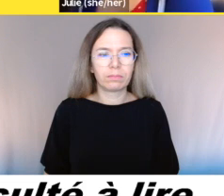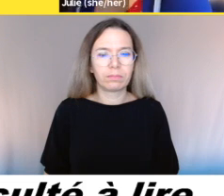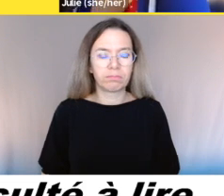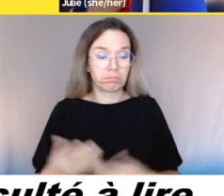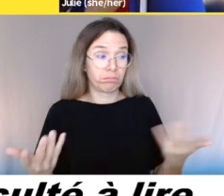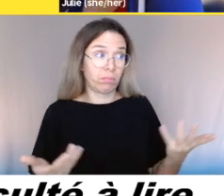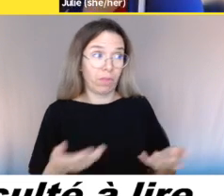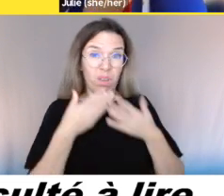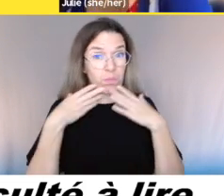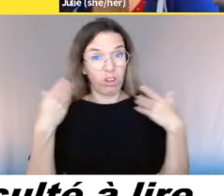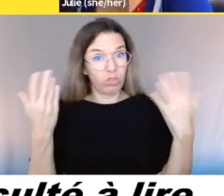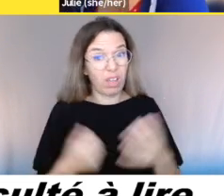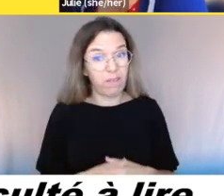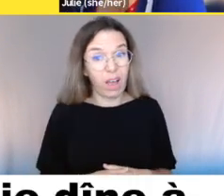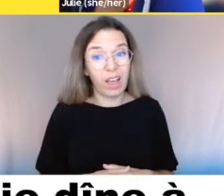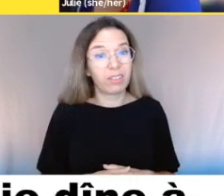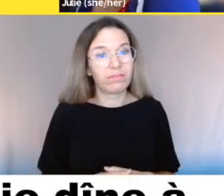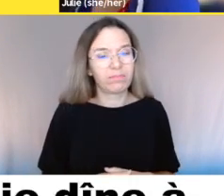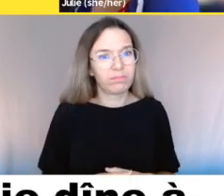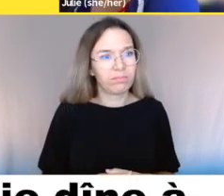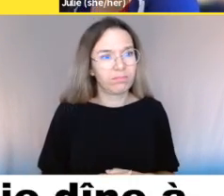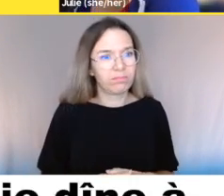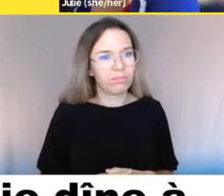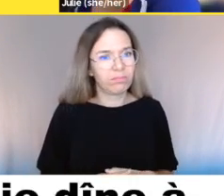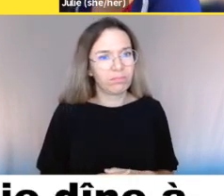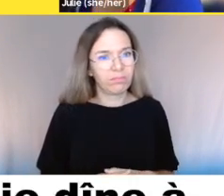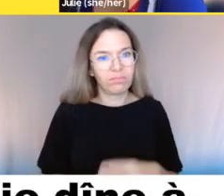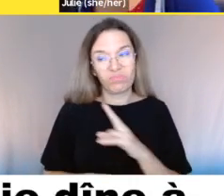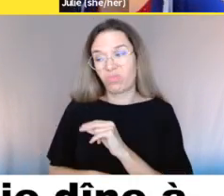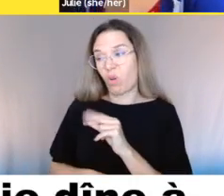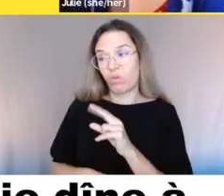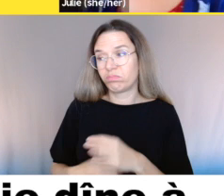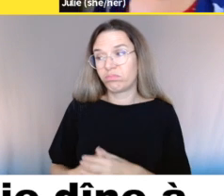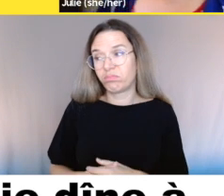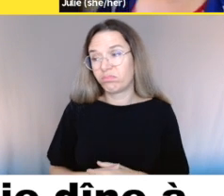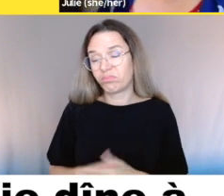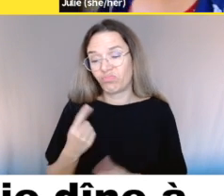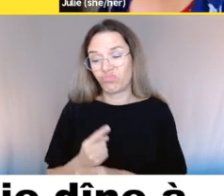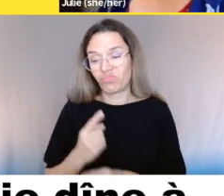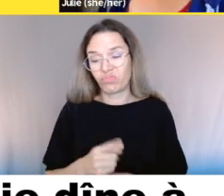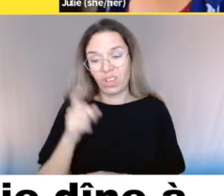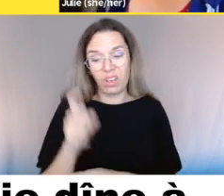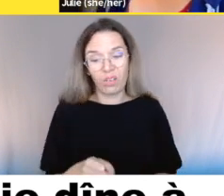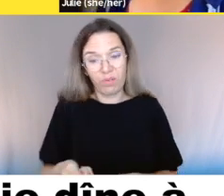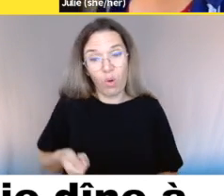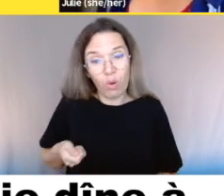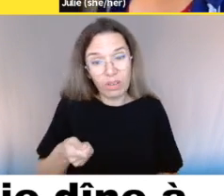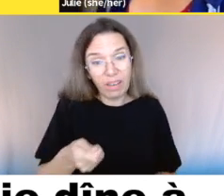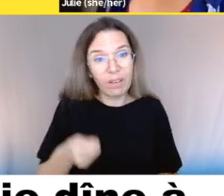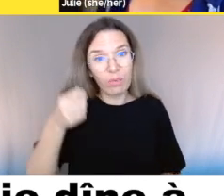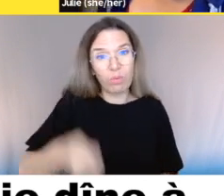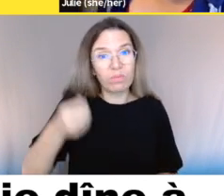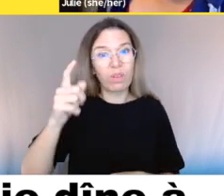Parfait. Dans la dernière discussion, lorsque je fais du magasinage ou que je